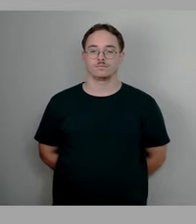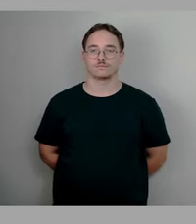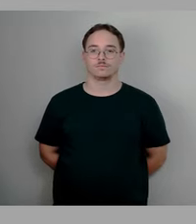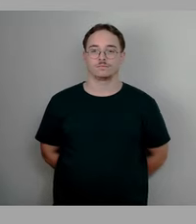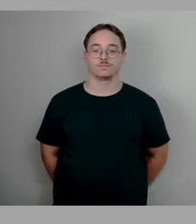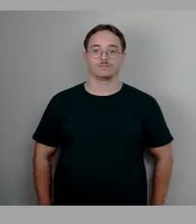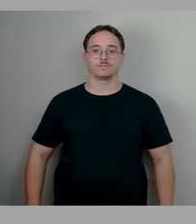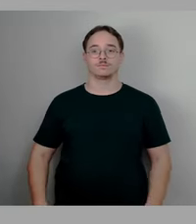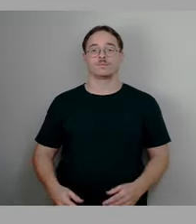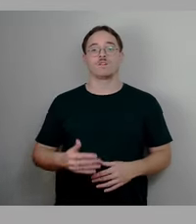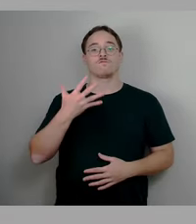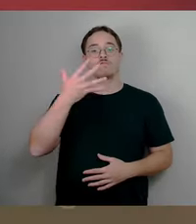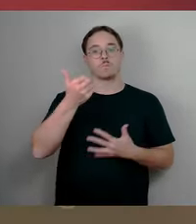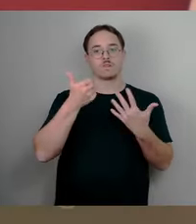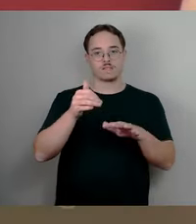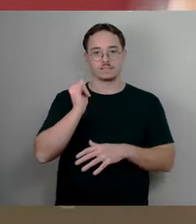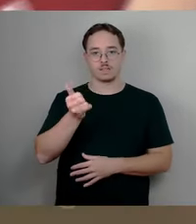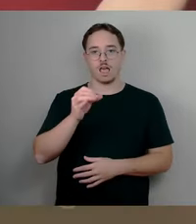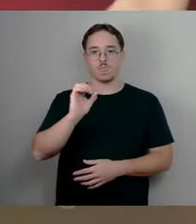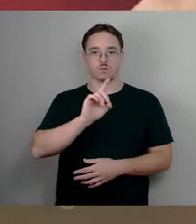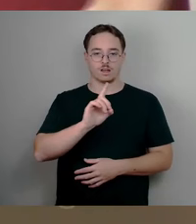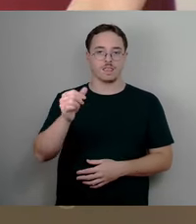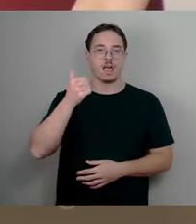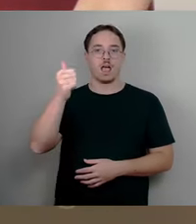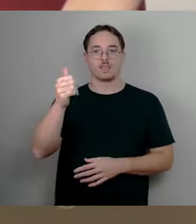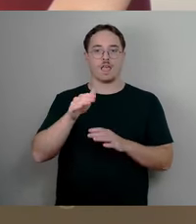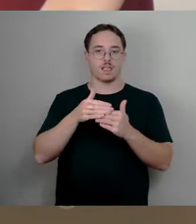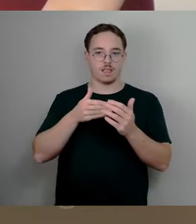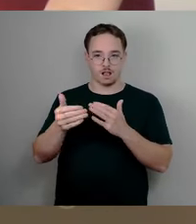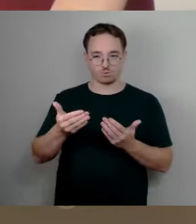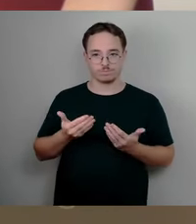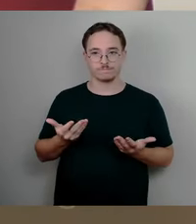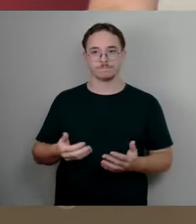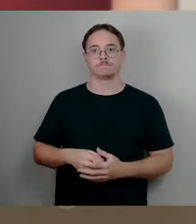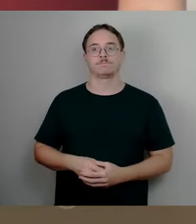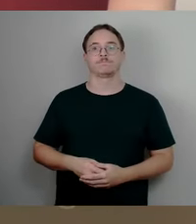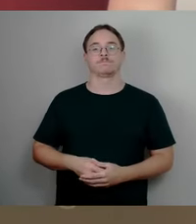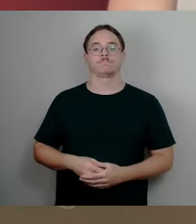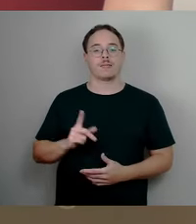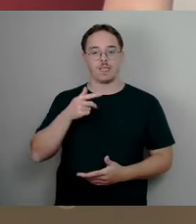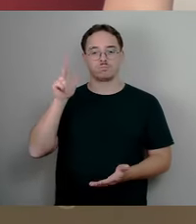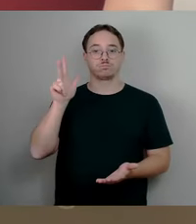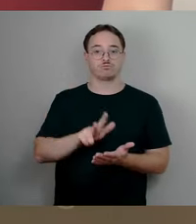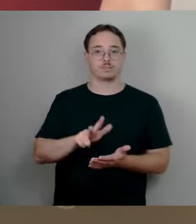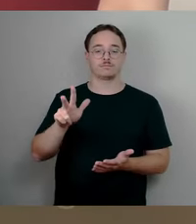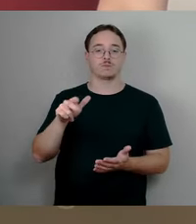Mit 65 A, 0, 9, eine Enthaltung, ebenfalls bestätigt und ich rufe Punkt 4 auf.